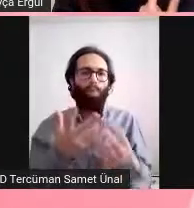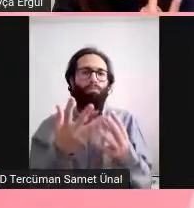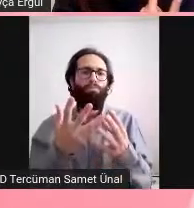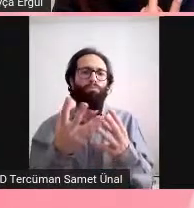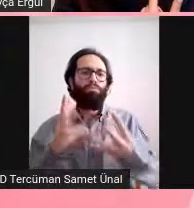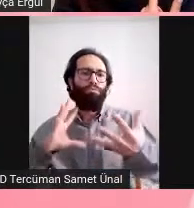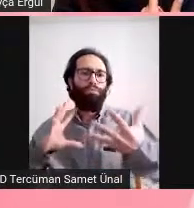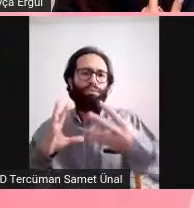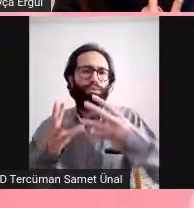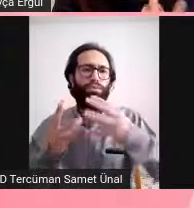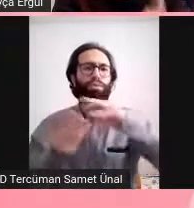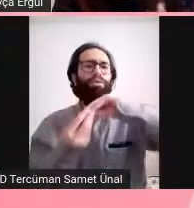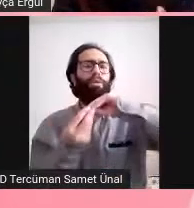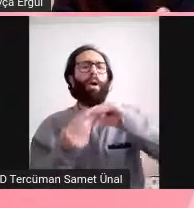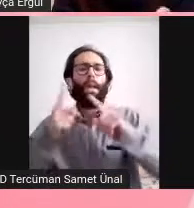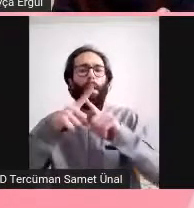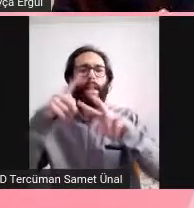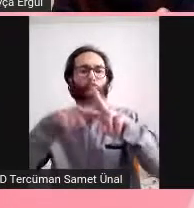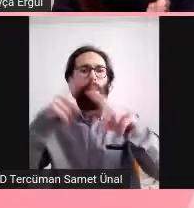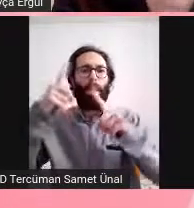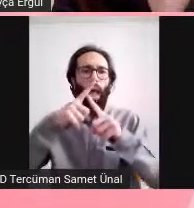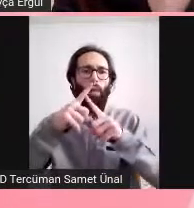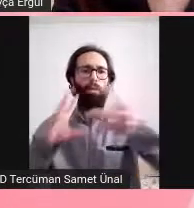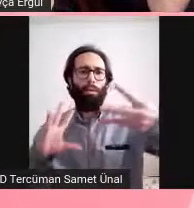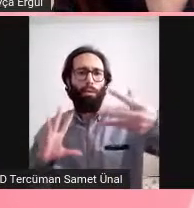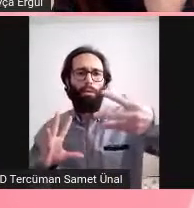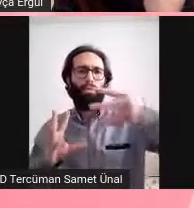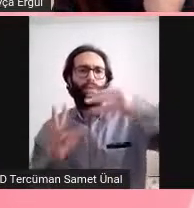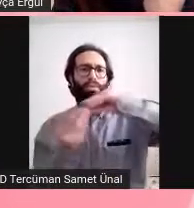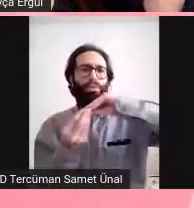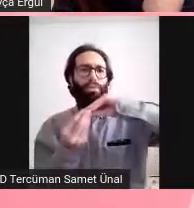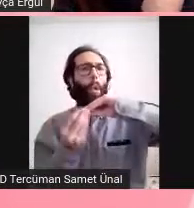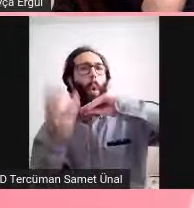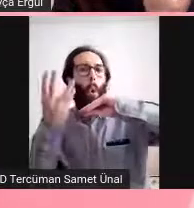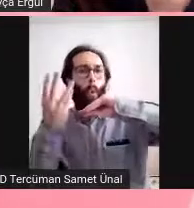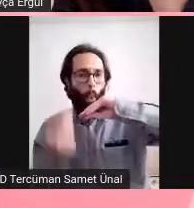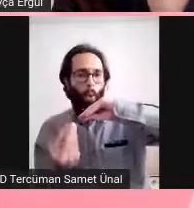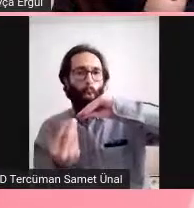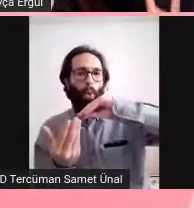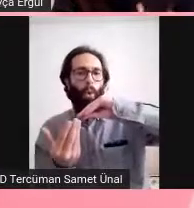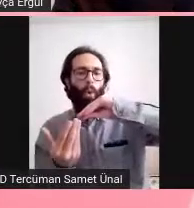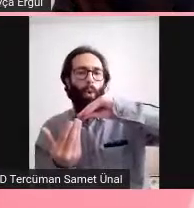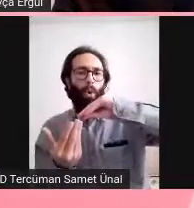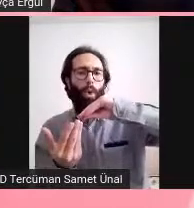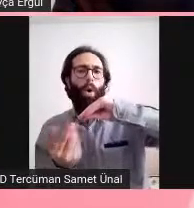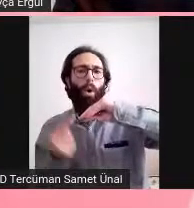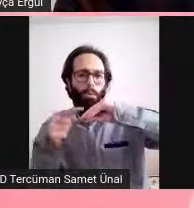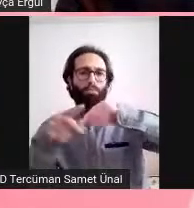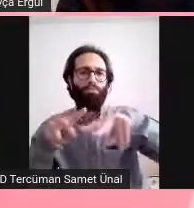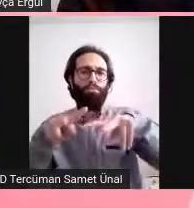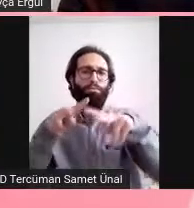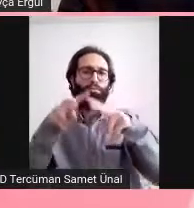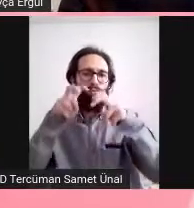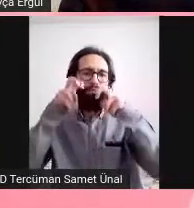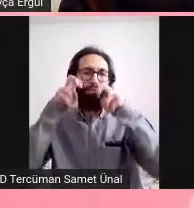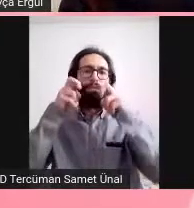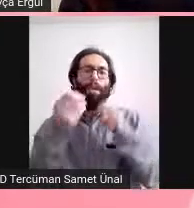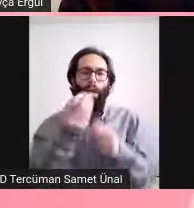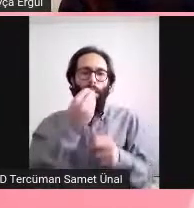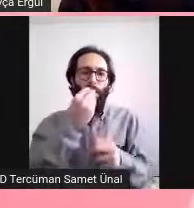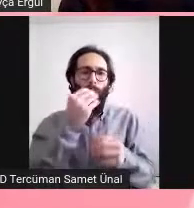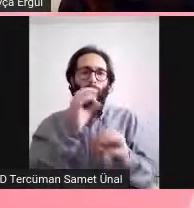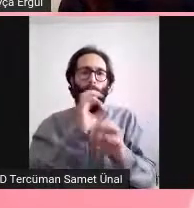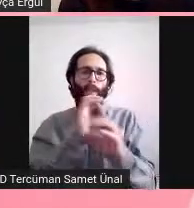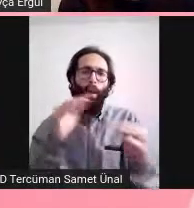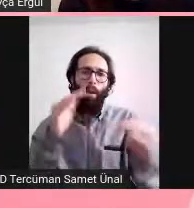Tat dildeki reseptörlerden geliyor. Kemestesis sensörü nöronlar üzerinden geliyor. Duyu nöronlar üzerinden. Bunların üçü